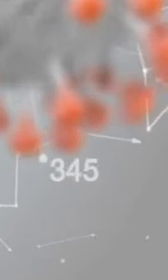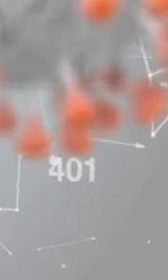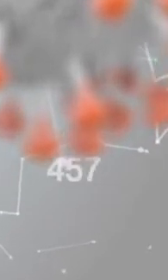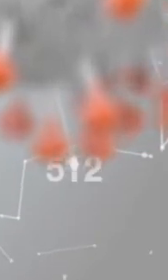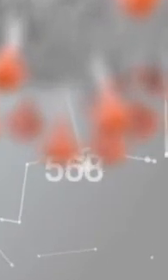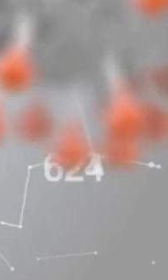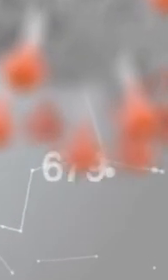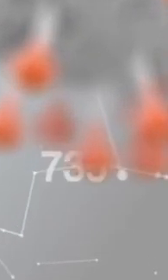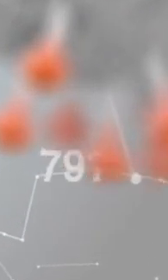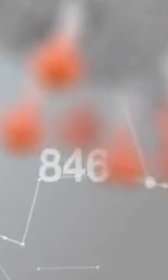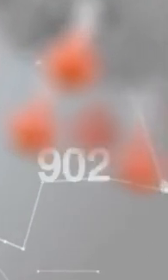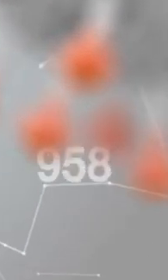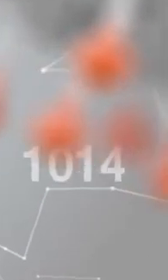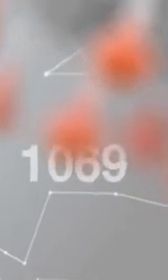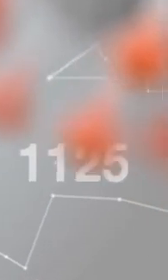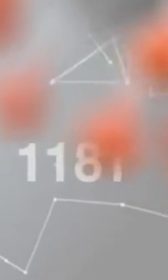Muzika